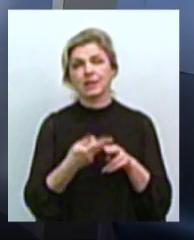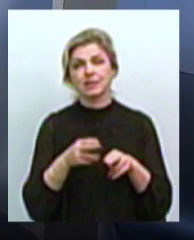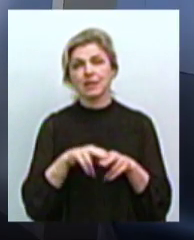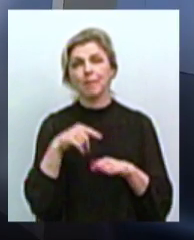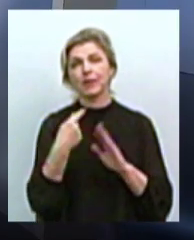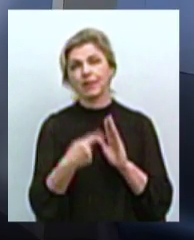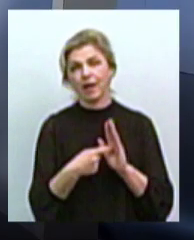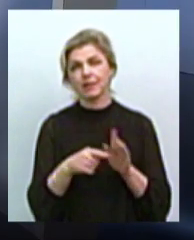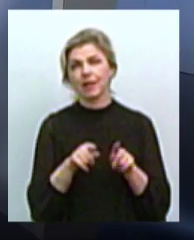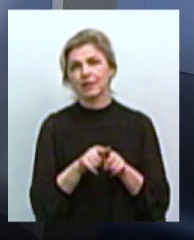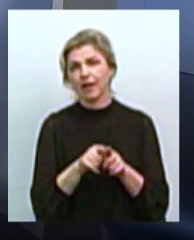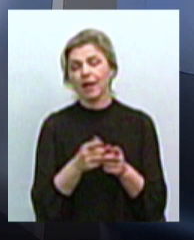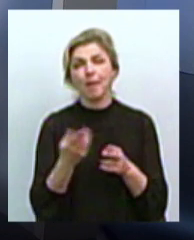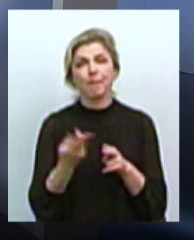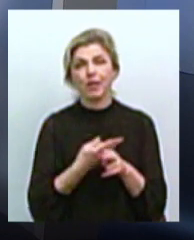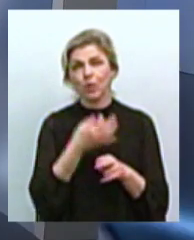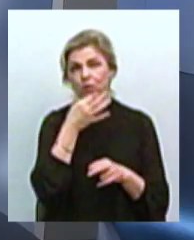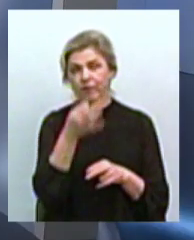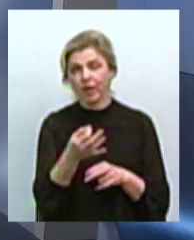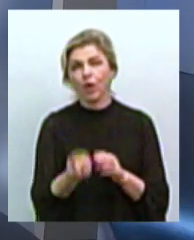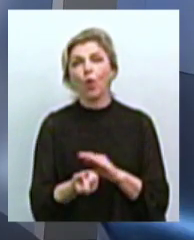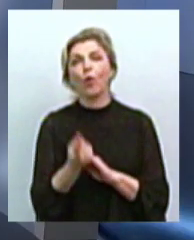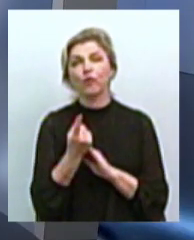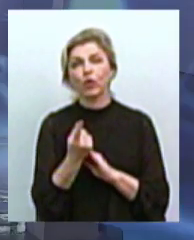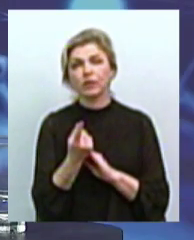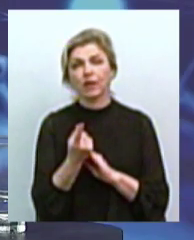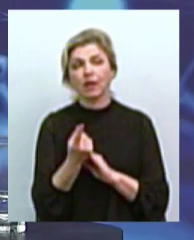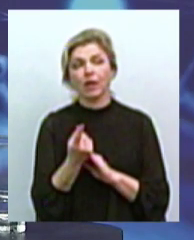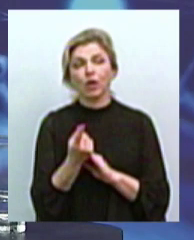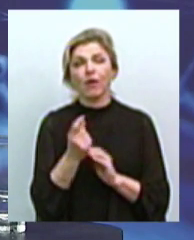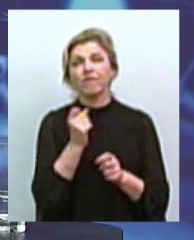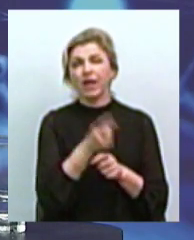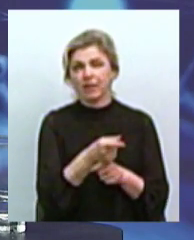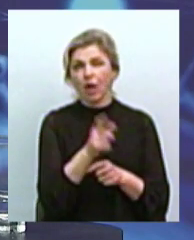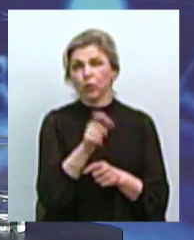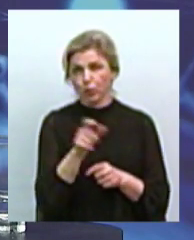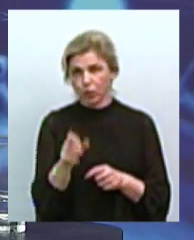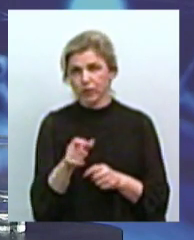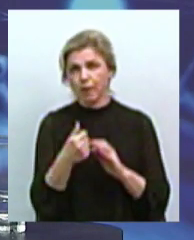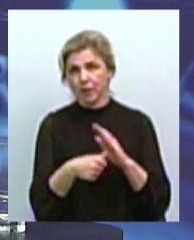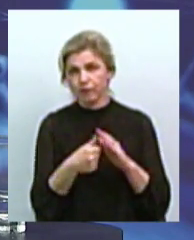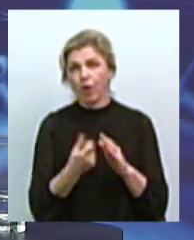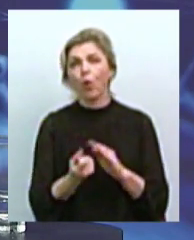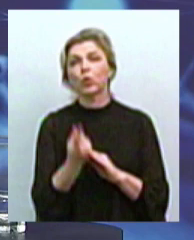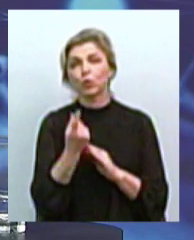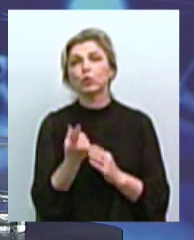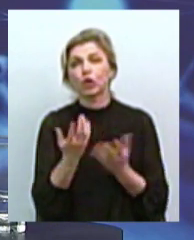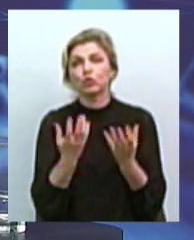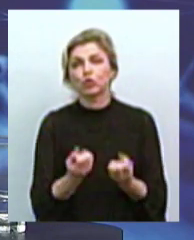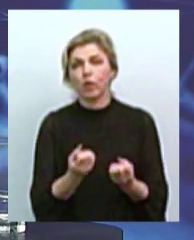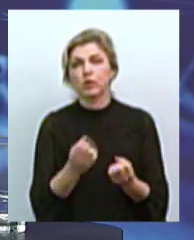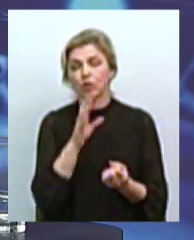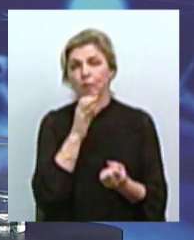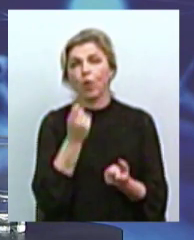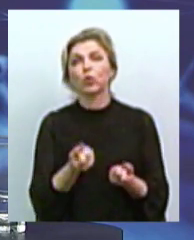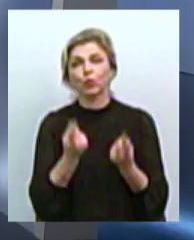таке риторичне, але звідки беруться, крім того, що їх викидають на вулиці безпритульні тварини? Ну, дивіться, все